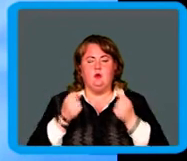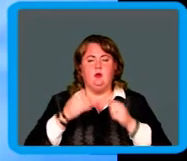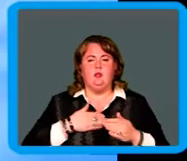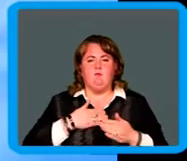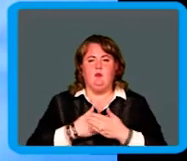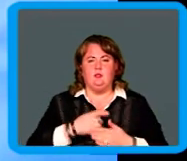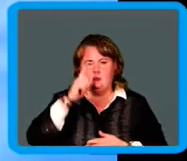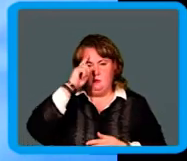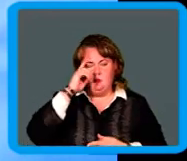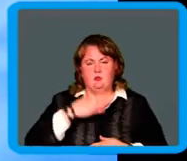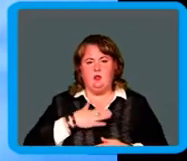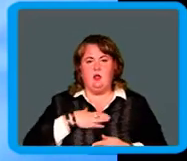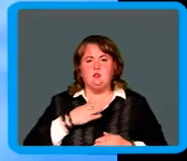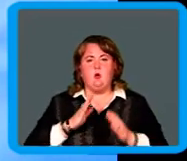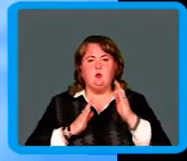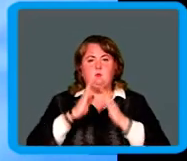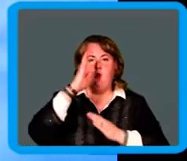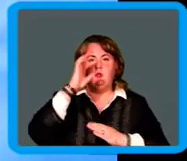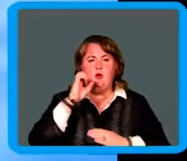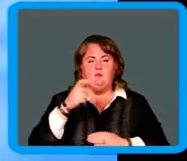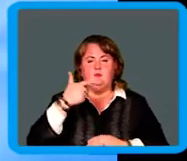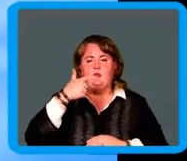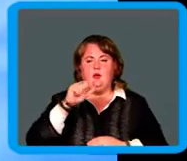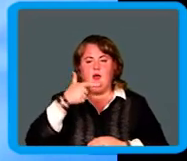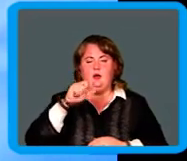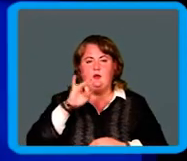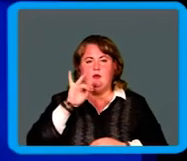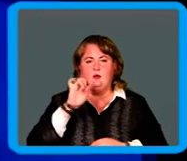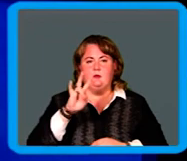парень, наш космонавт Гагарин.